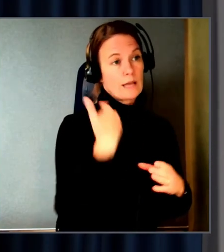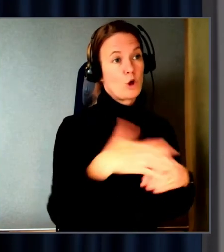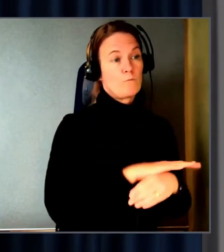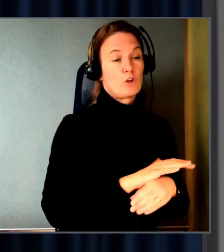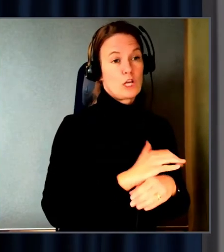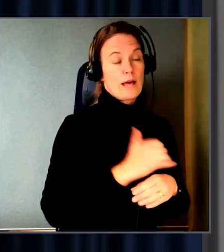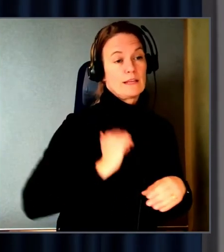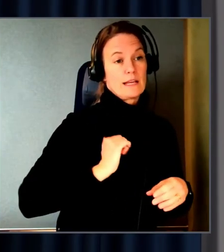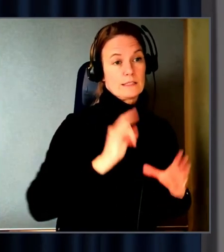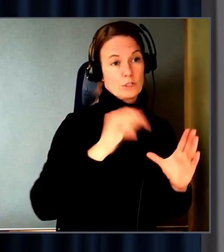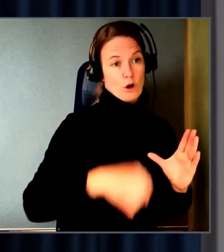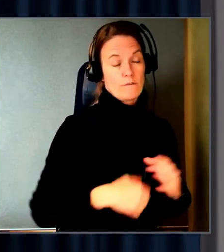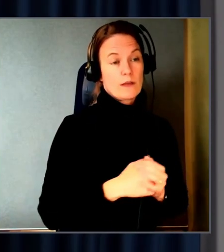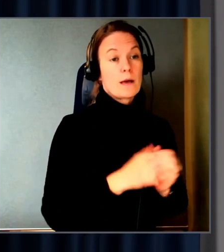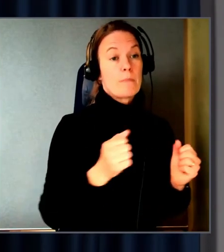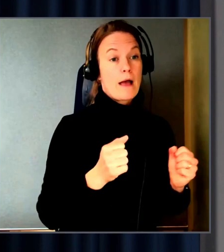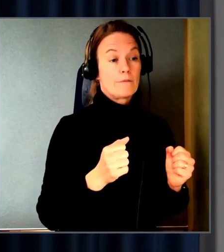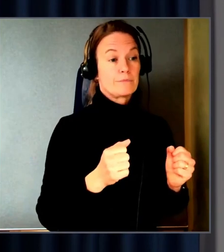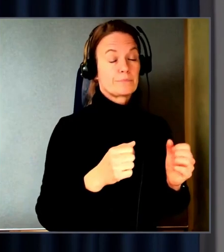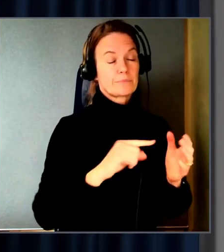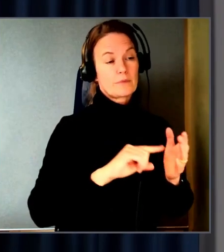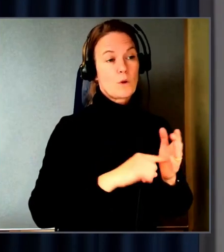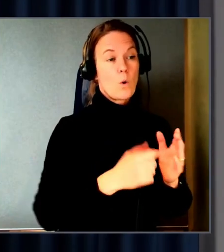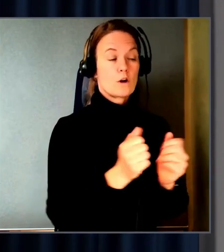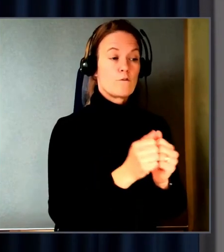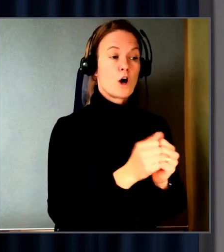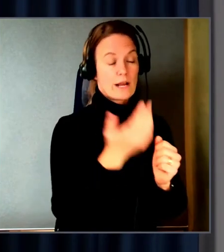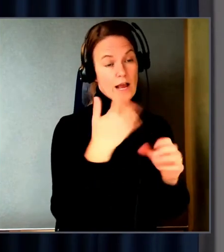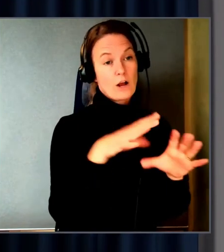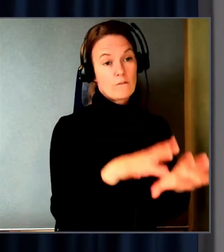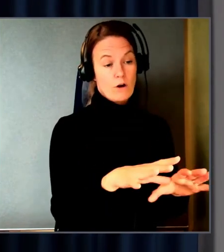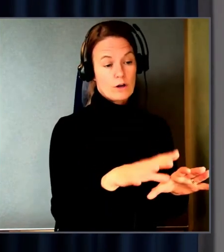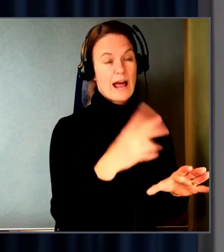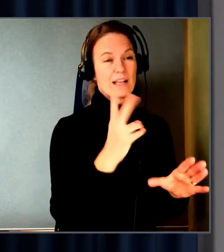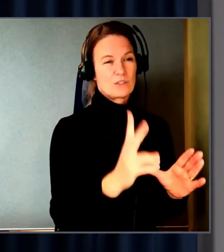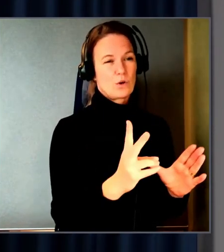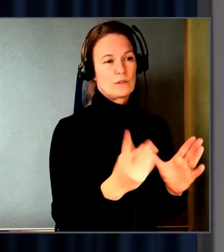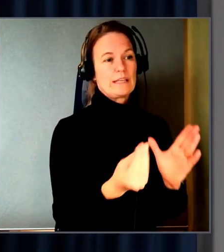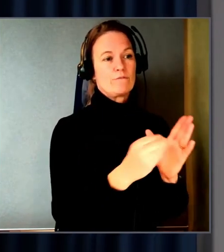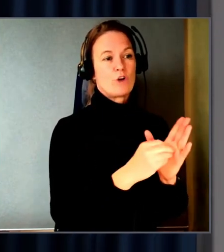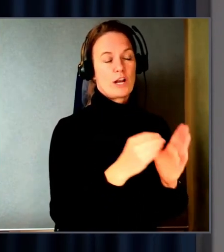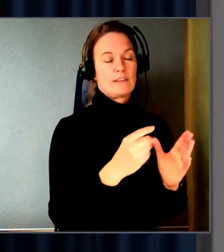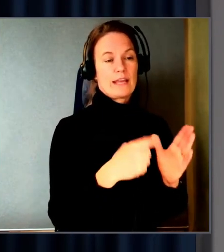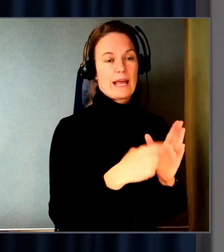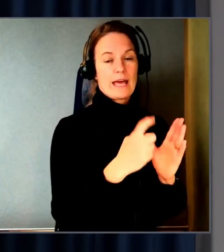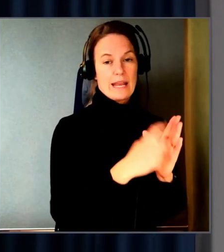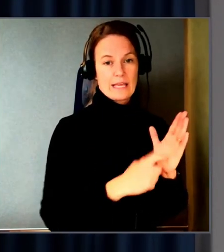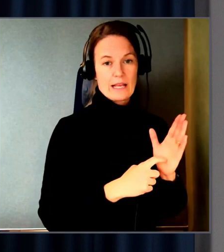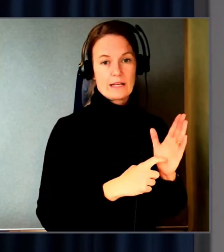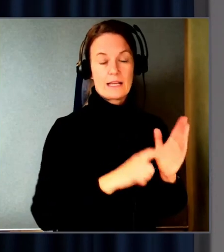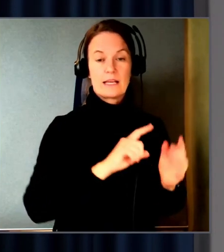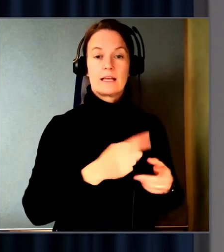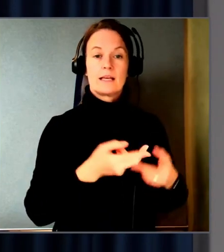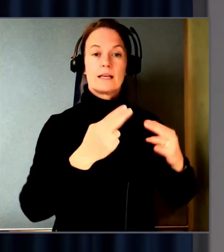hårdvara kan få stå kvar. Det är en sån införande regel. sen finns det även för tjänster som har